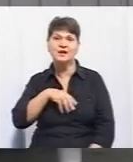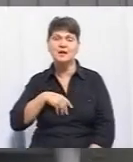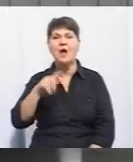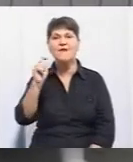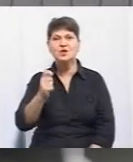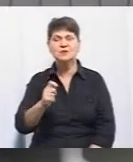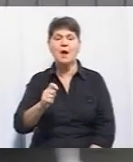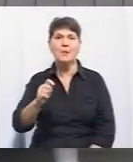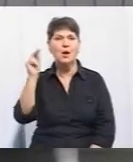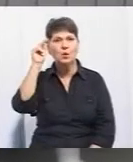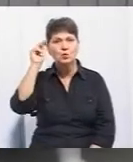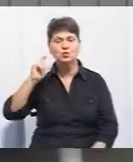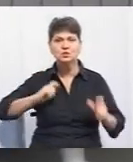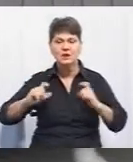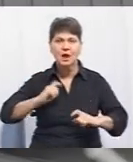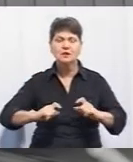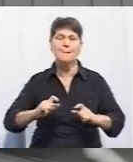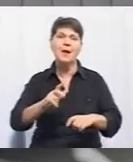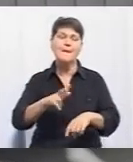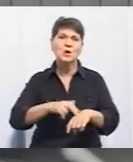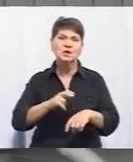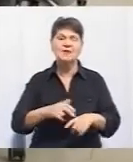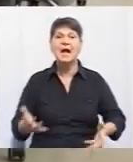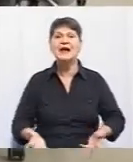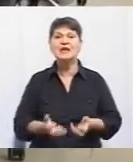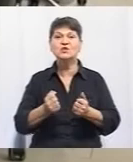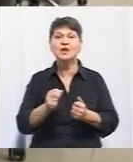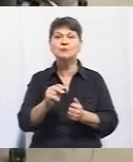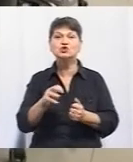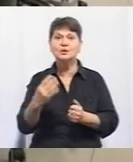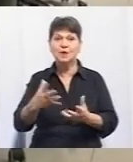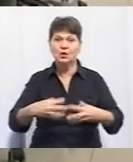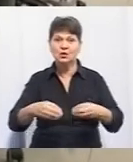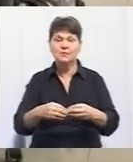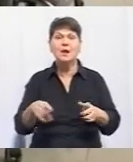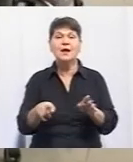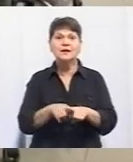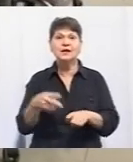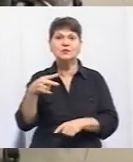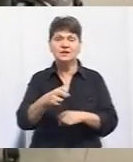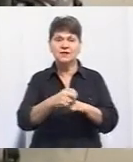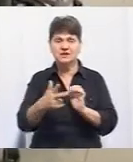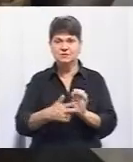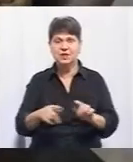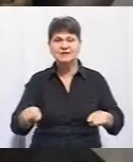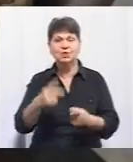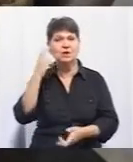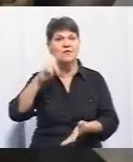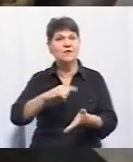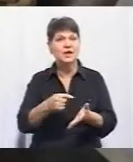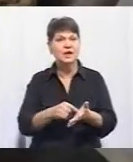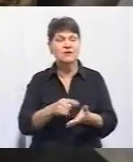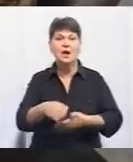військовим, курсантам, поліціянтам, рятувальникам і членам їх родин. Такий у 2018-му створили у Києві.